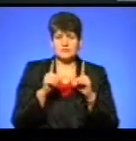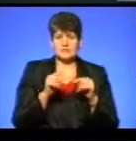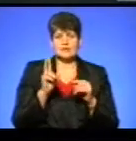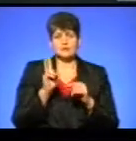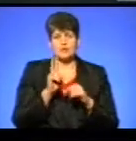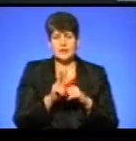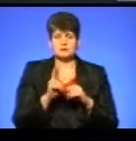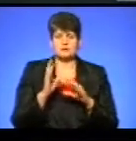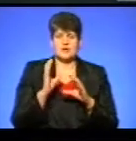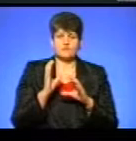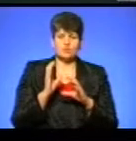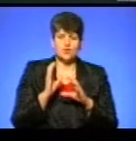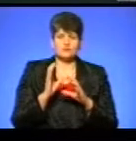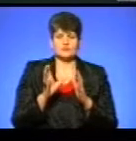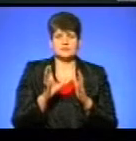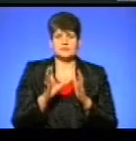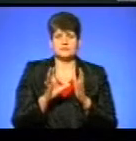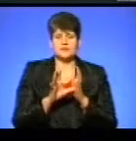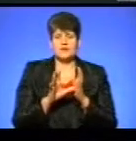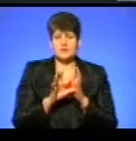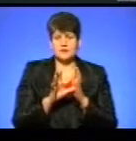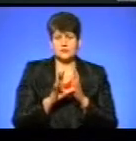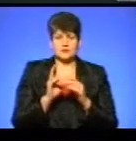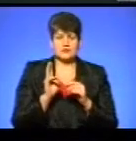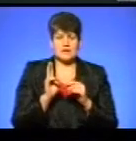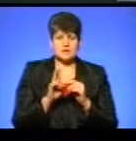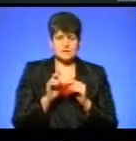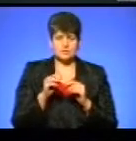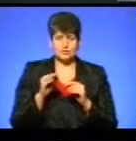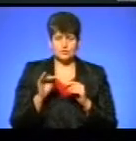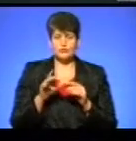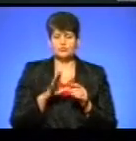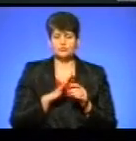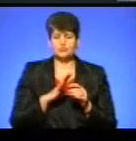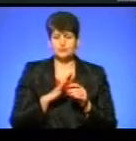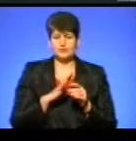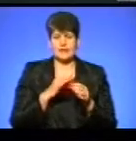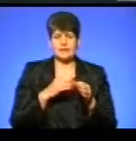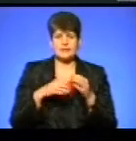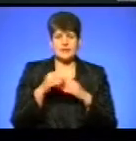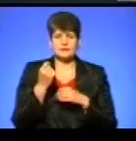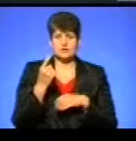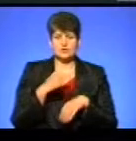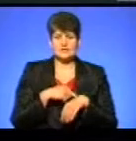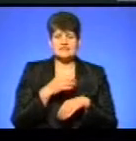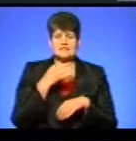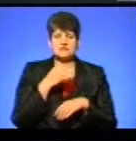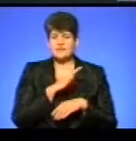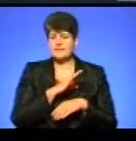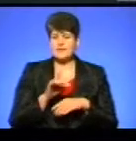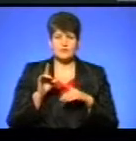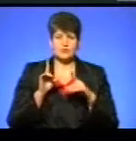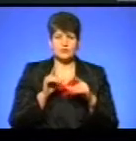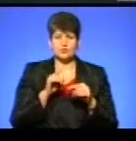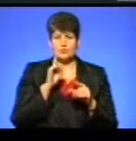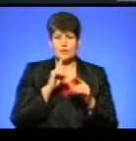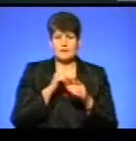Тернопіль-Електротрансу. Ігор Мединський повідомив, що о 12-й годині відбулася нарада із перевізниками, які сказали, що не виїдуть на маршрути, доки